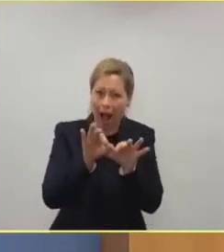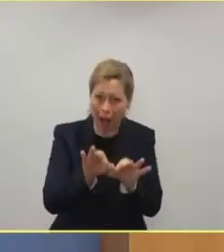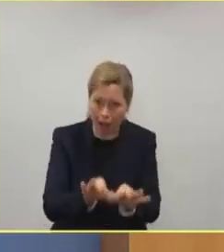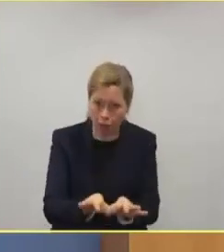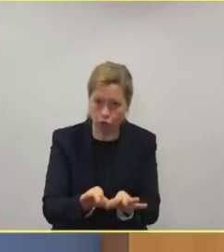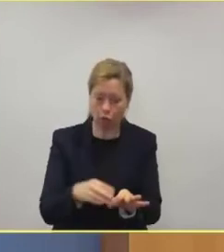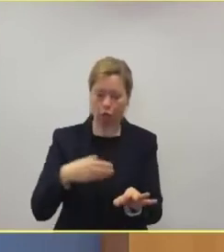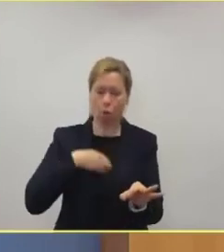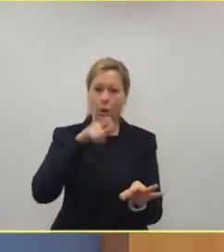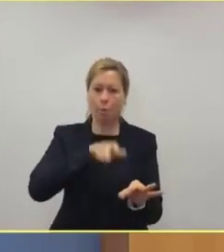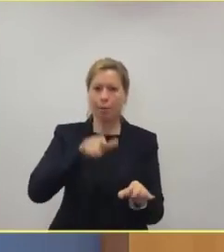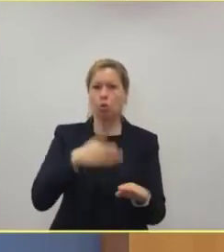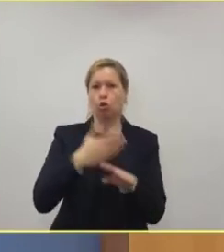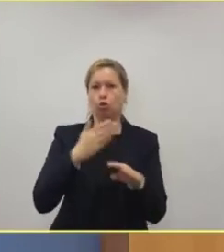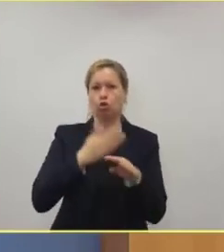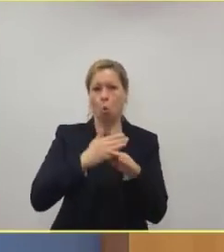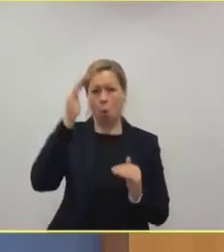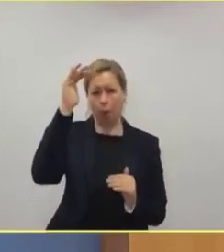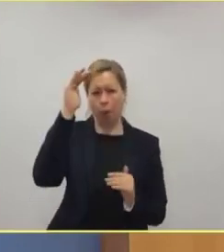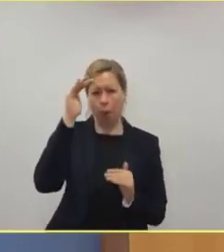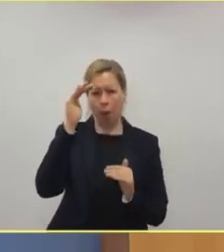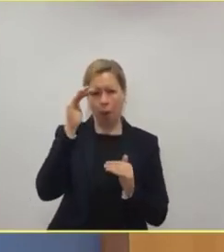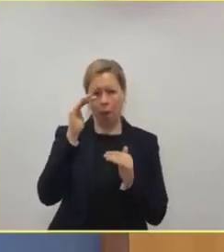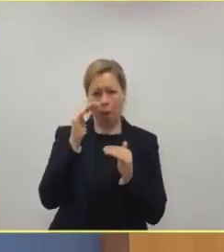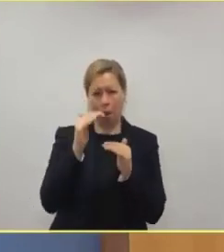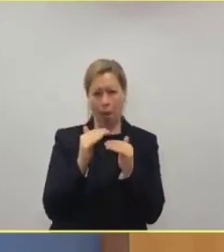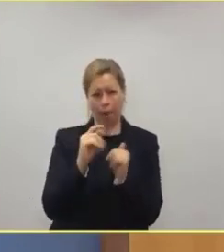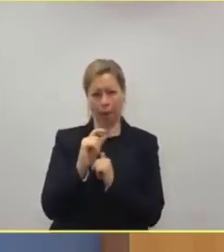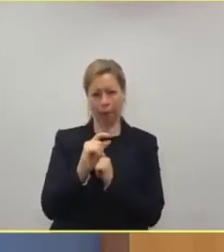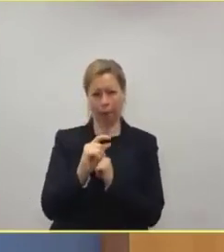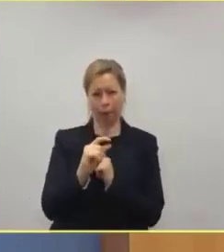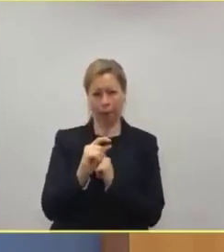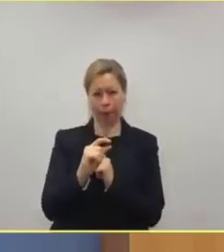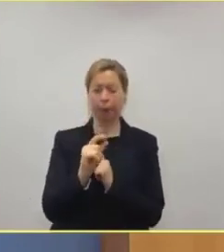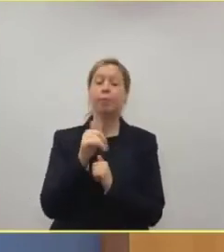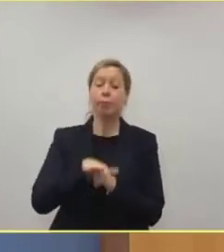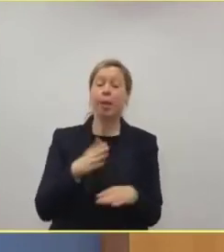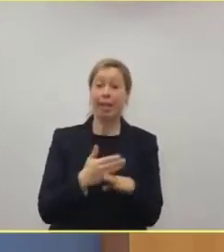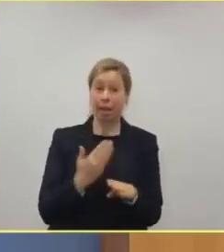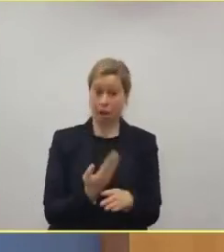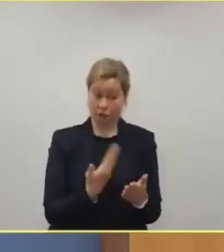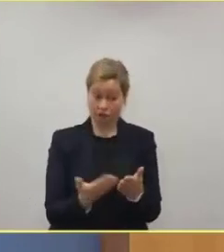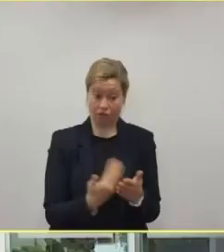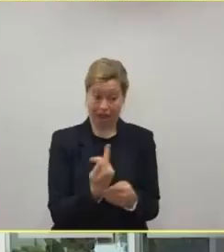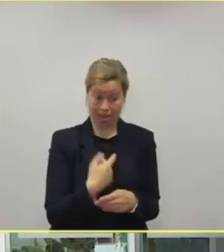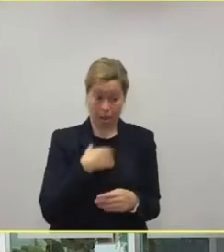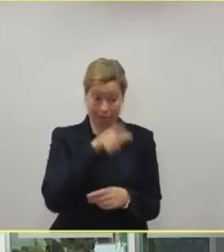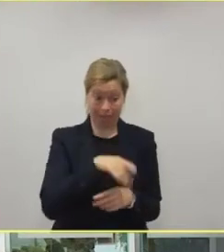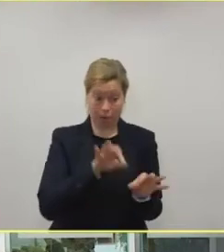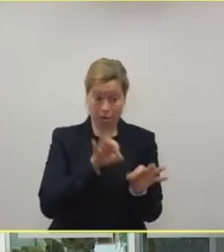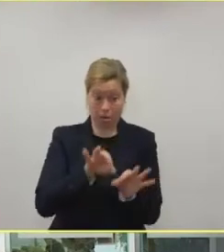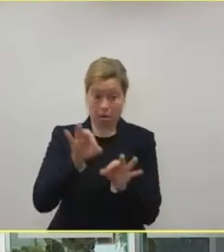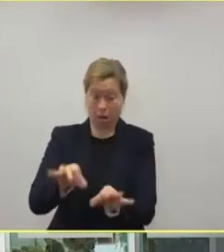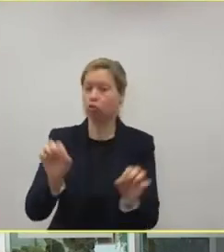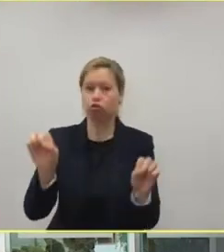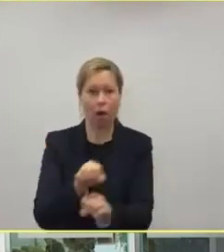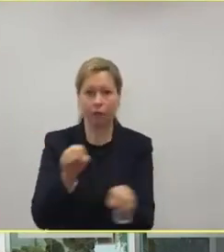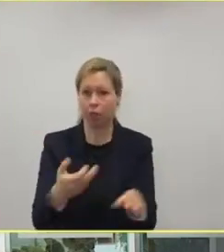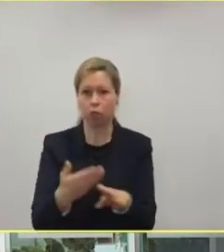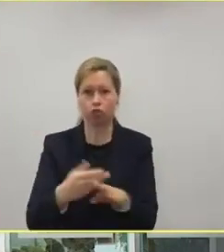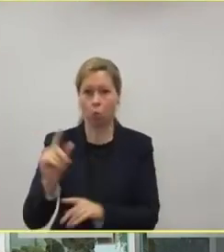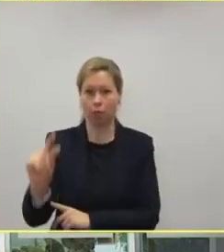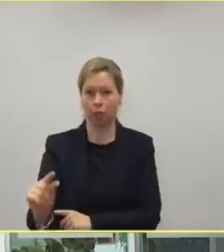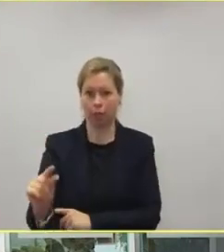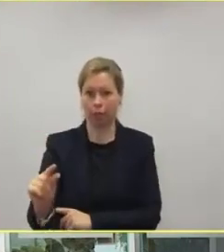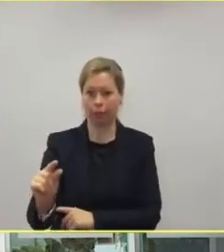ein Minimum reduziert ist und die Wahrscheinlichkeit, dass eben Infektionen weitergetragen werden, wird eben sehr gering ist. Sehr gut.